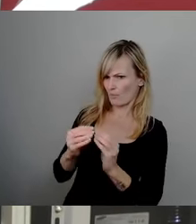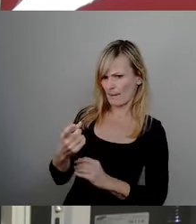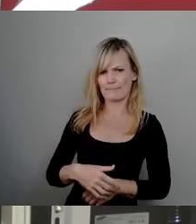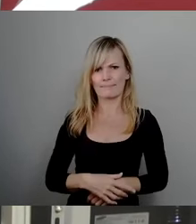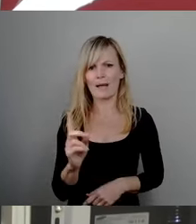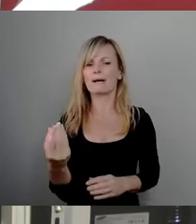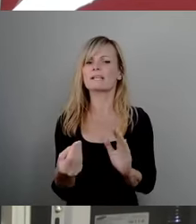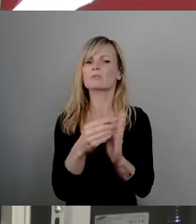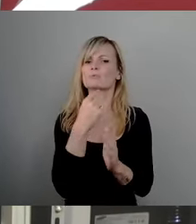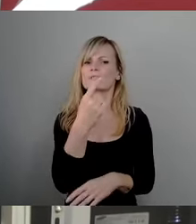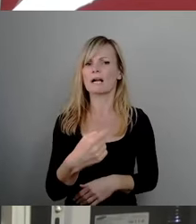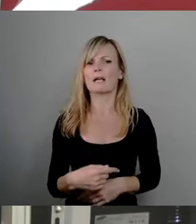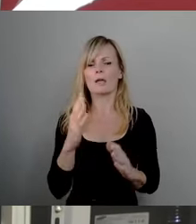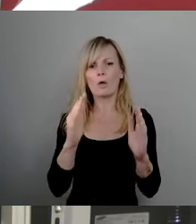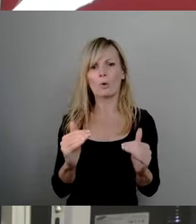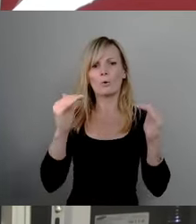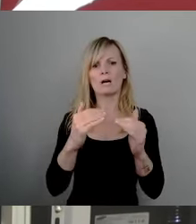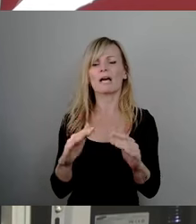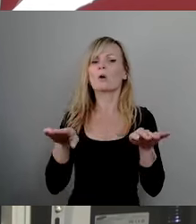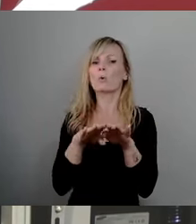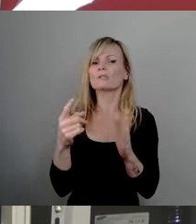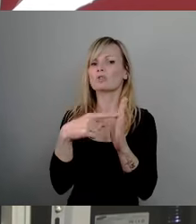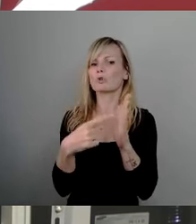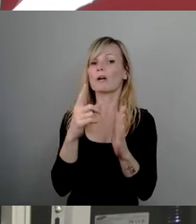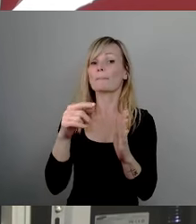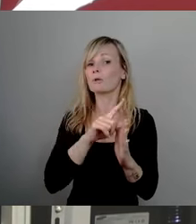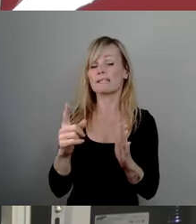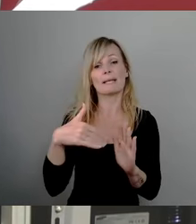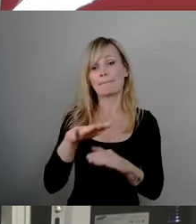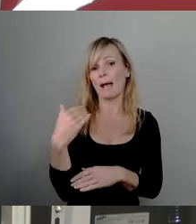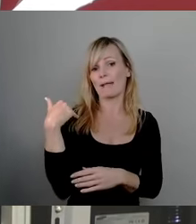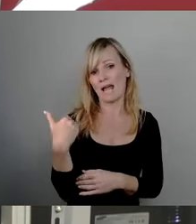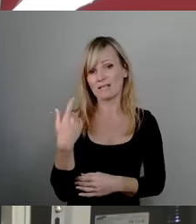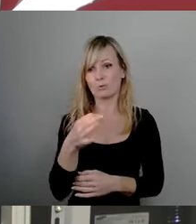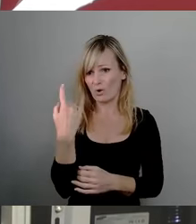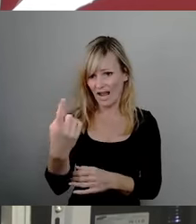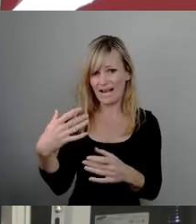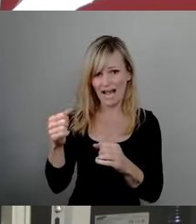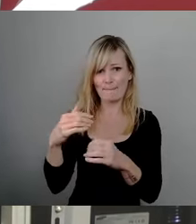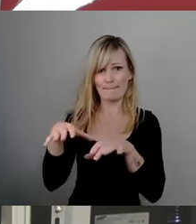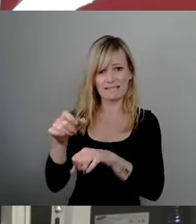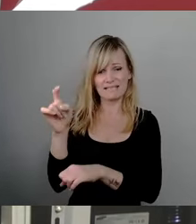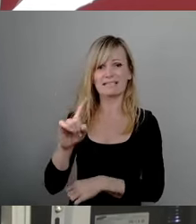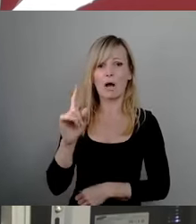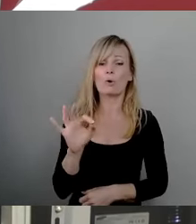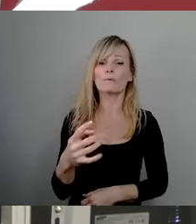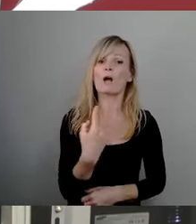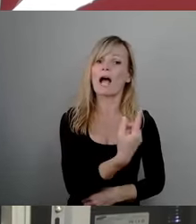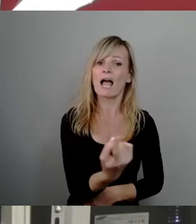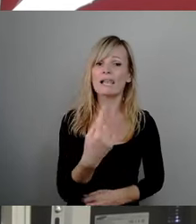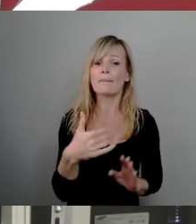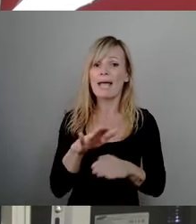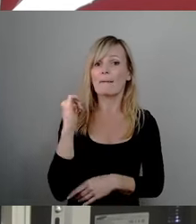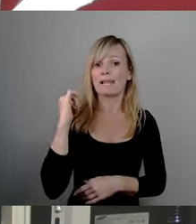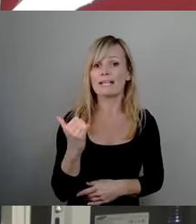Eins will ich sagen, eine höhere Grundsteuer bedeutet nicht nur mehr Belastung für Eigenheimbesitzer, sondern natürlich vor allem für wen? Für